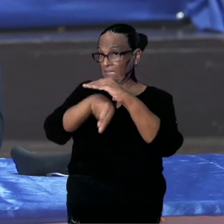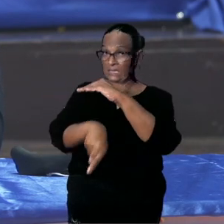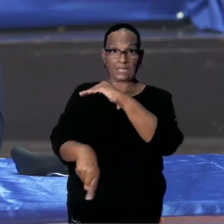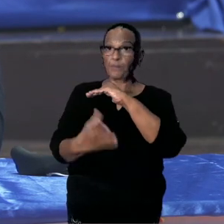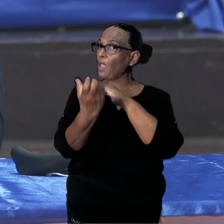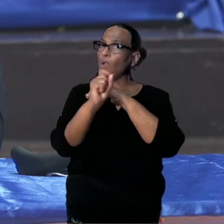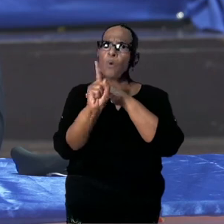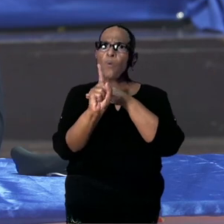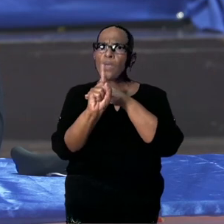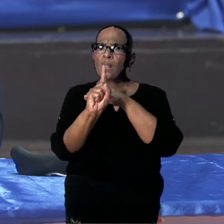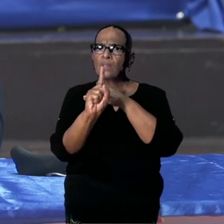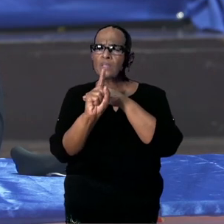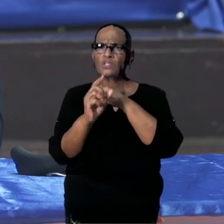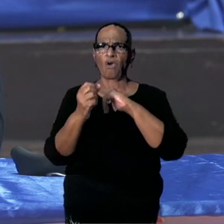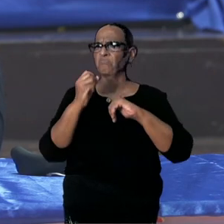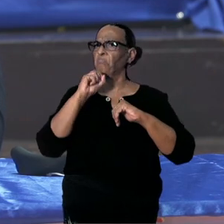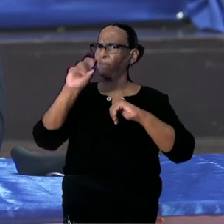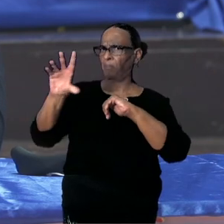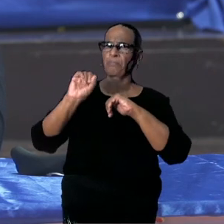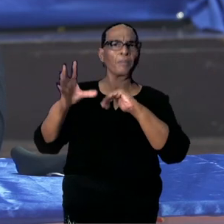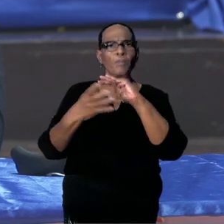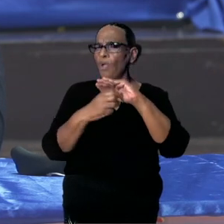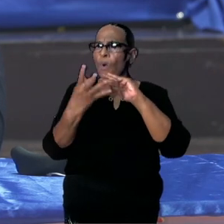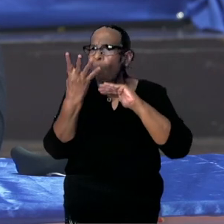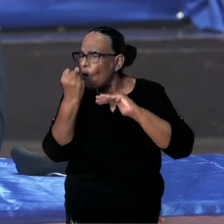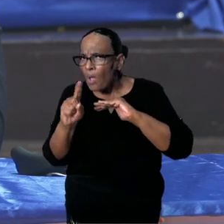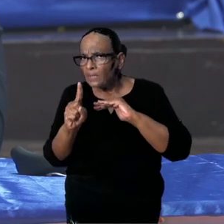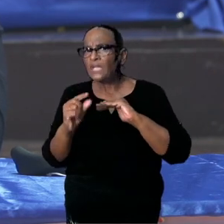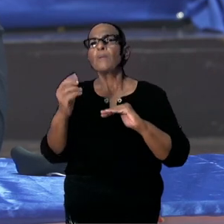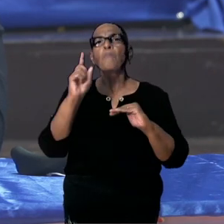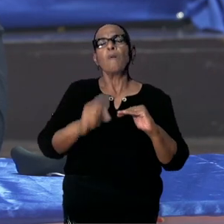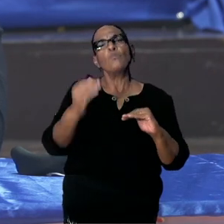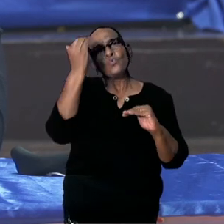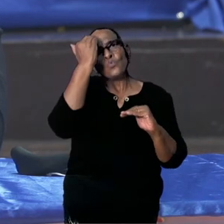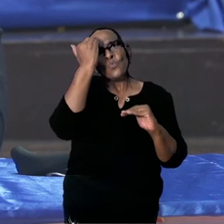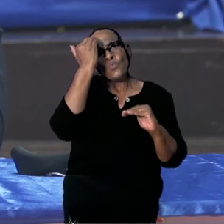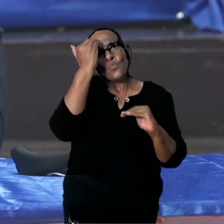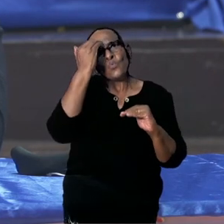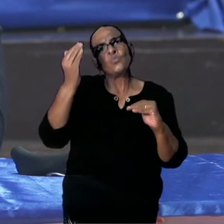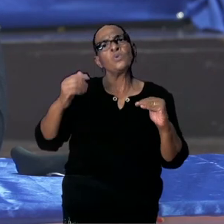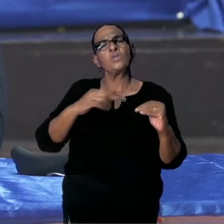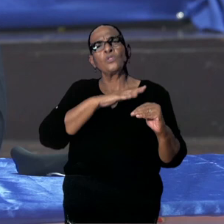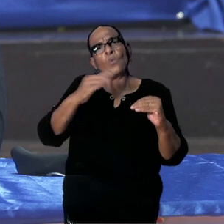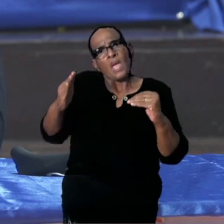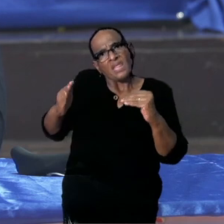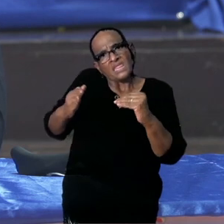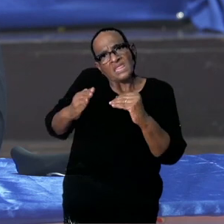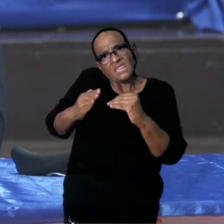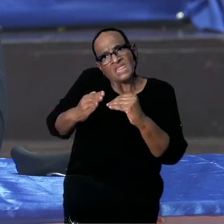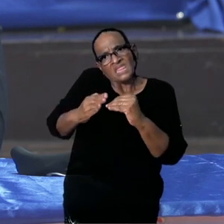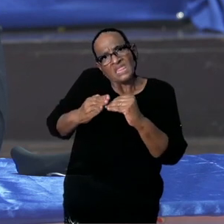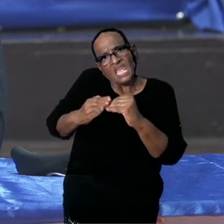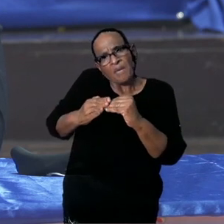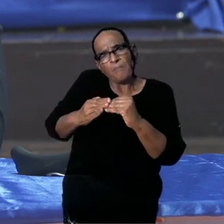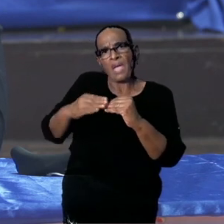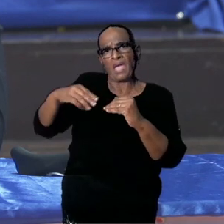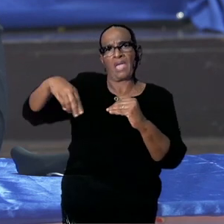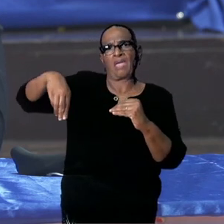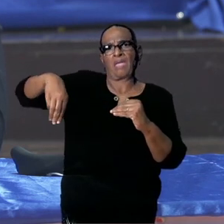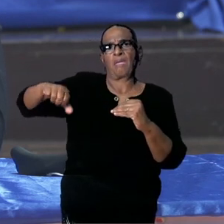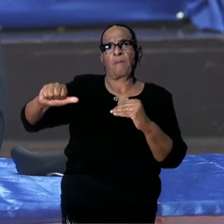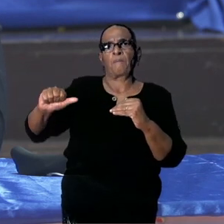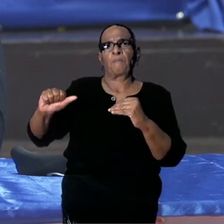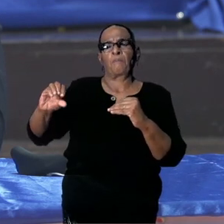bepaalde uitspraak te doen internationaal. Maar weten we dat wij heel dicht bij Manouse zijn. En er zijn verschillende routes